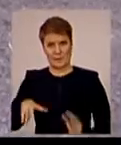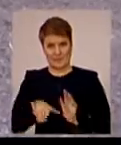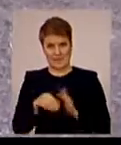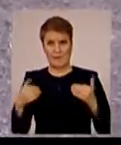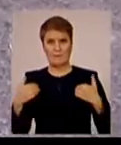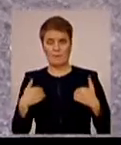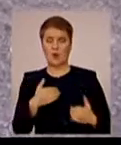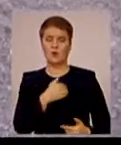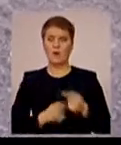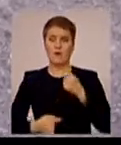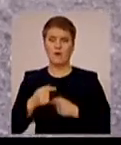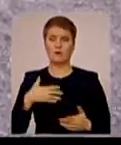хочуть повернути свою землю назад.